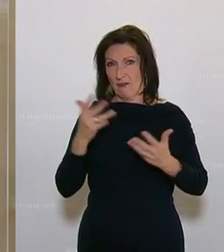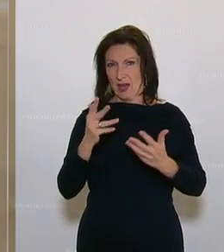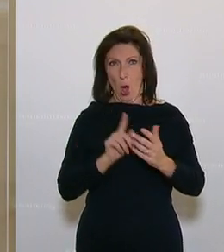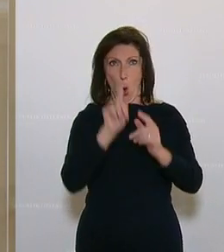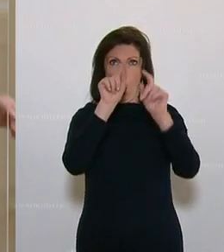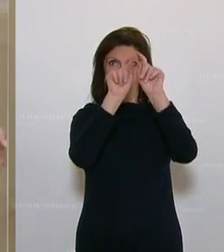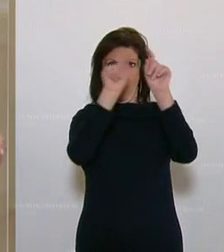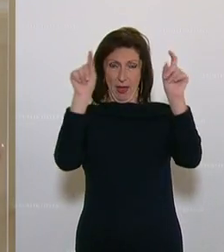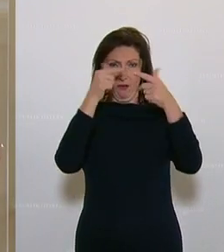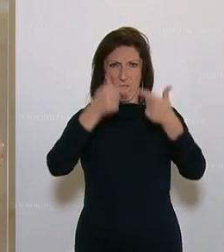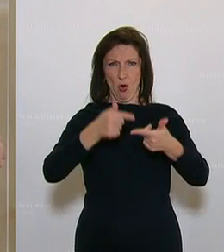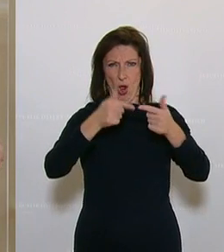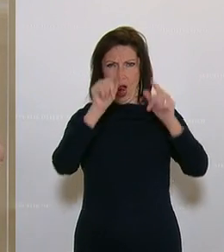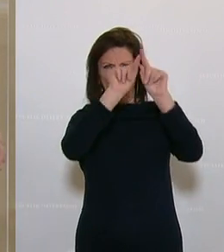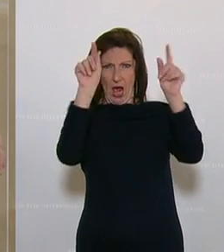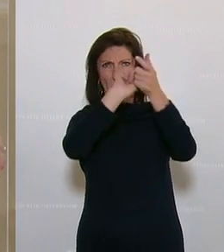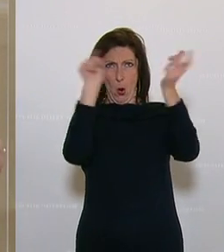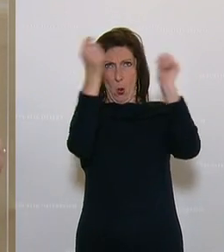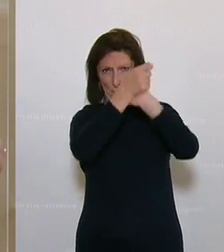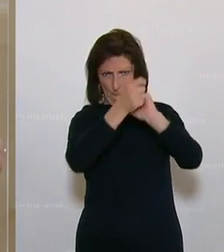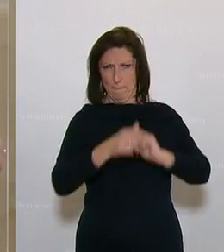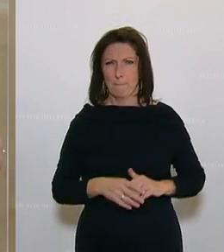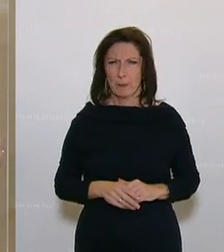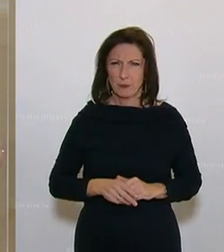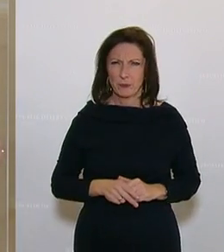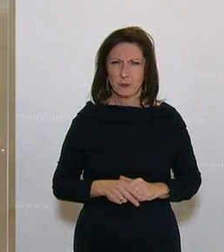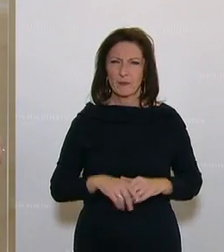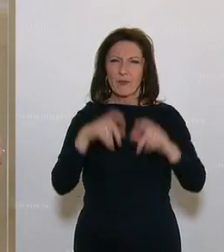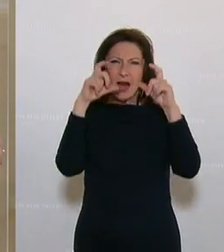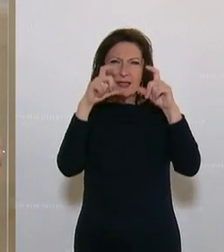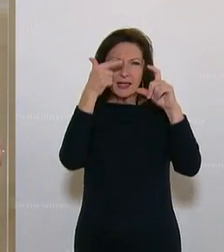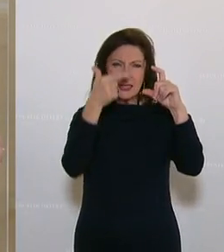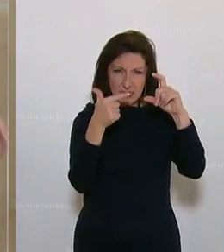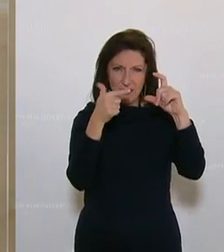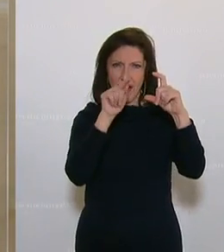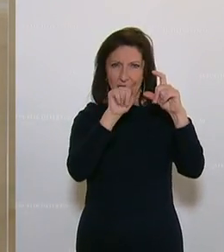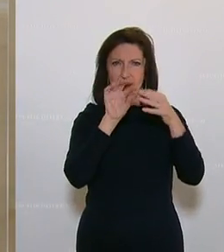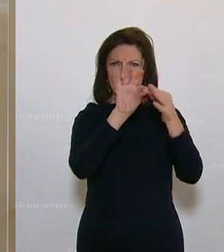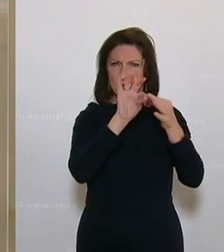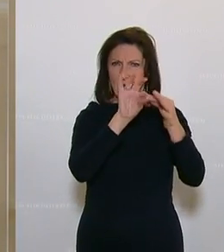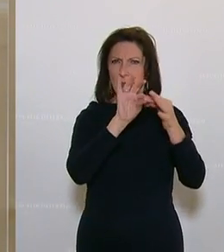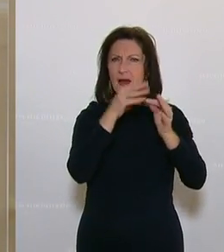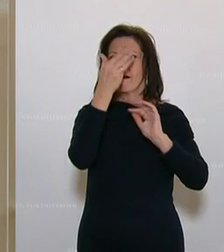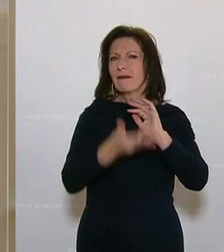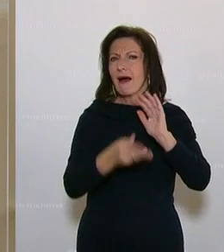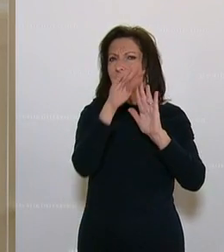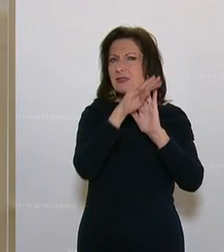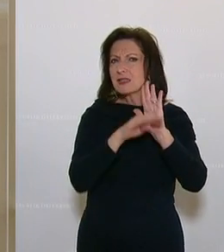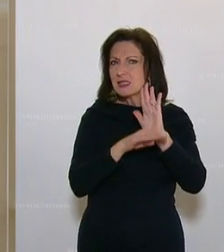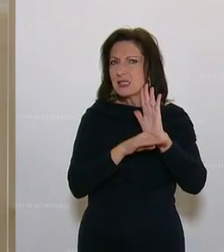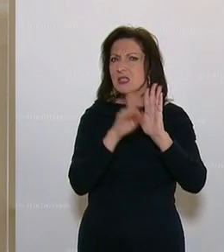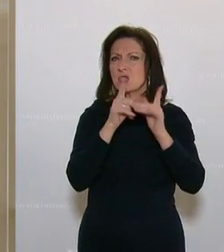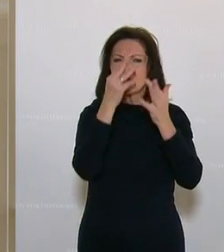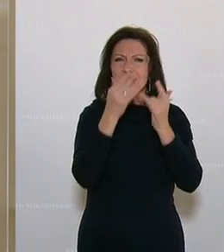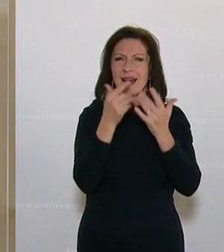bezeichnete Vorlage wird wie folgt geändert. In Artikel 2 betreffend das Gehaltsgesetz wird folgende